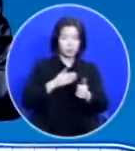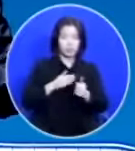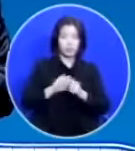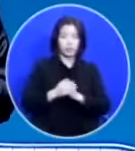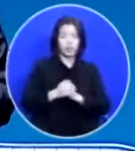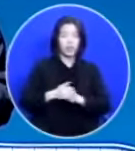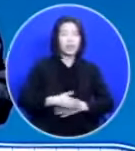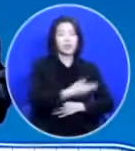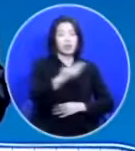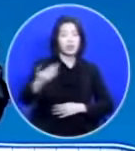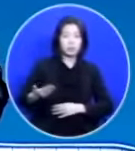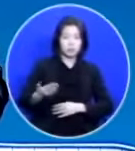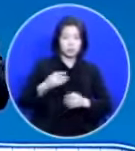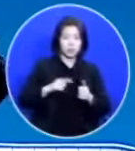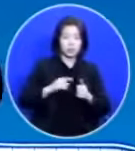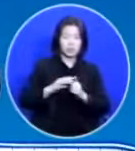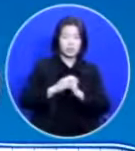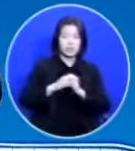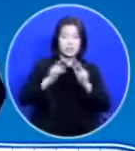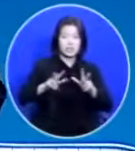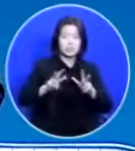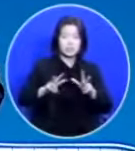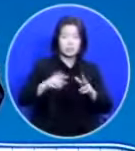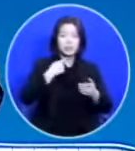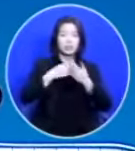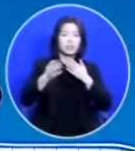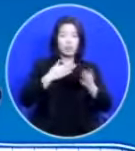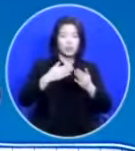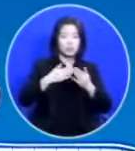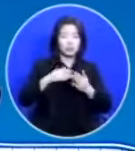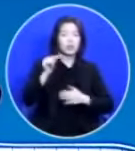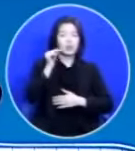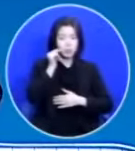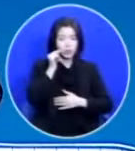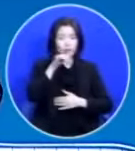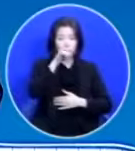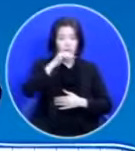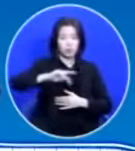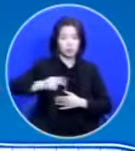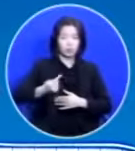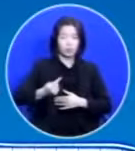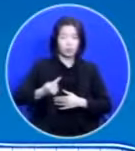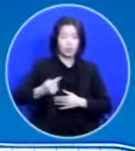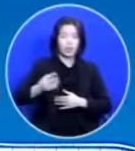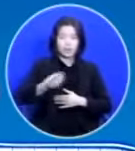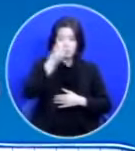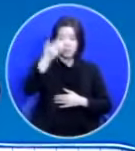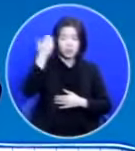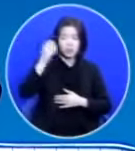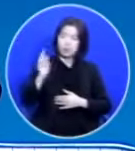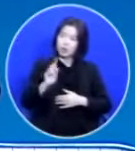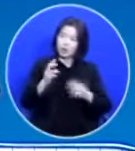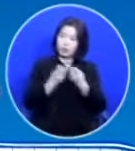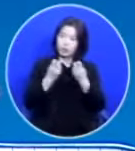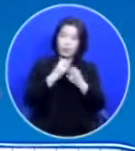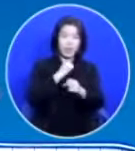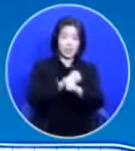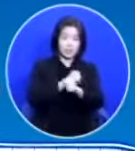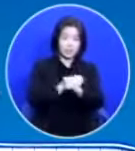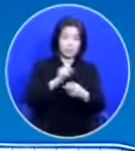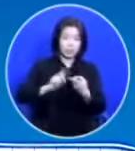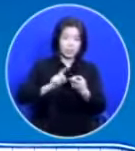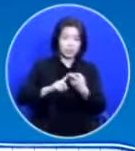여러분이 지금은 경험을 그렇게 못하고 계셔도 성령님이 어떻게 하실 것인지는